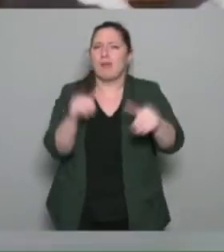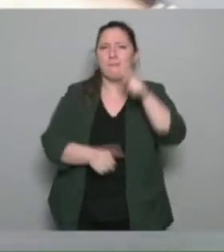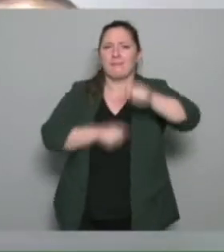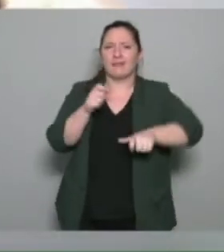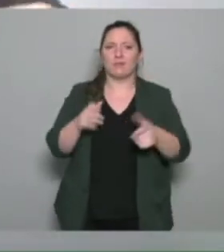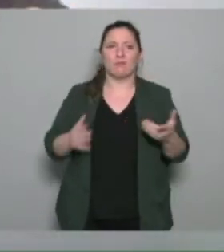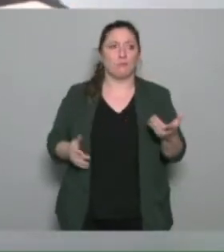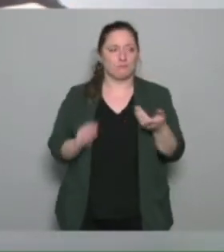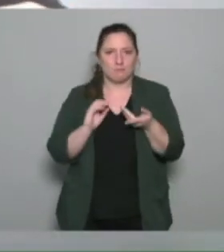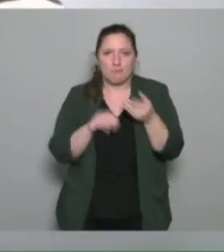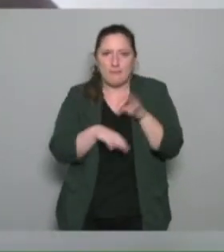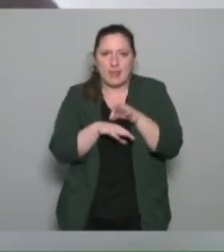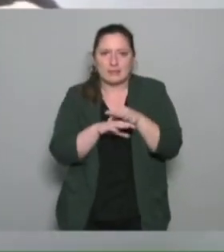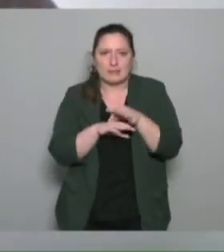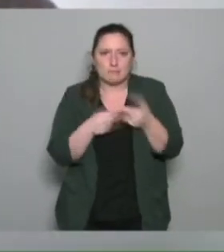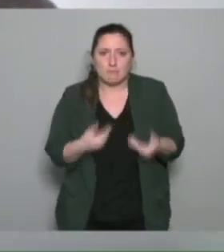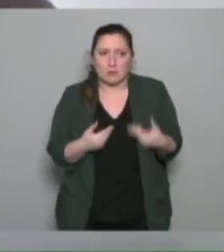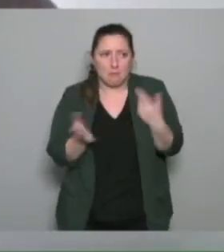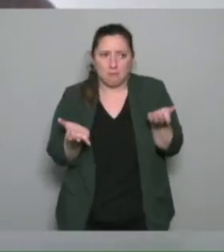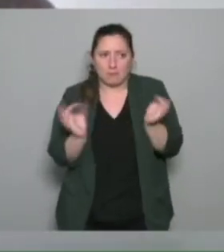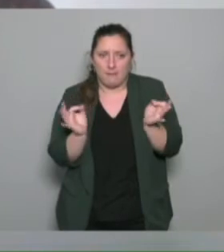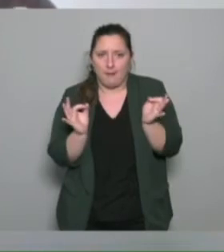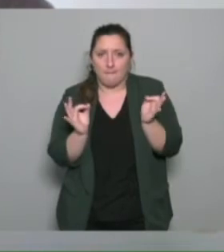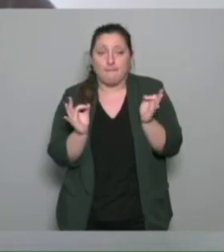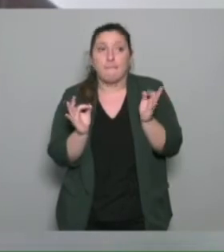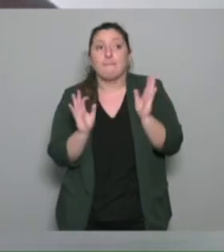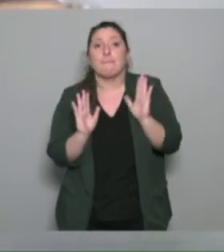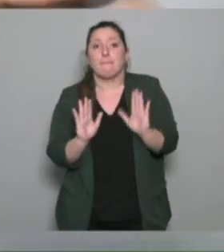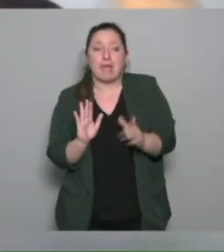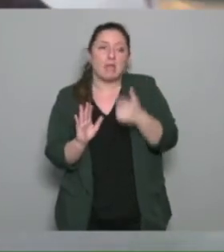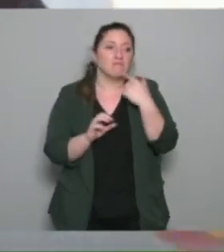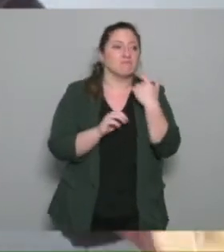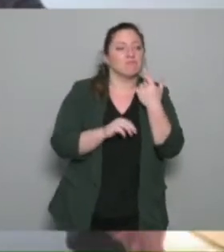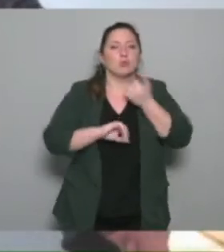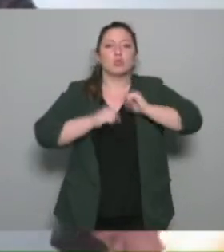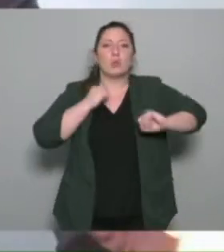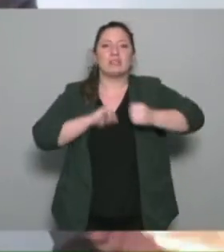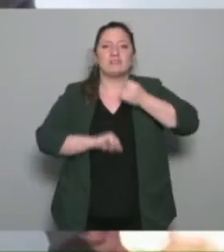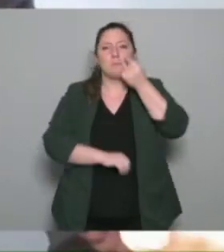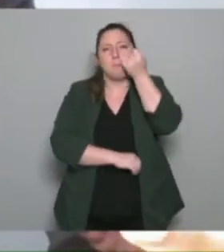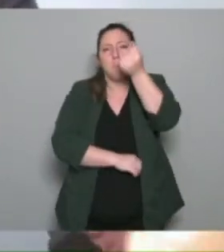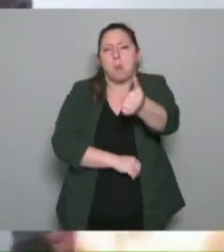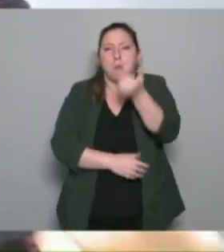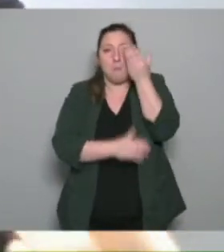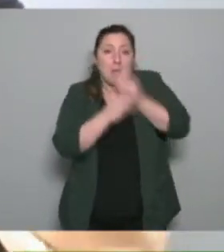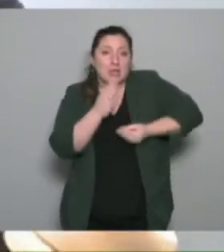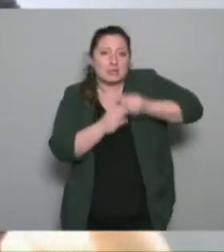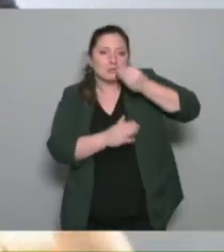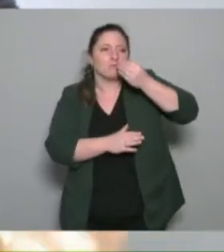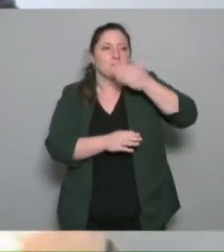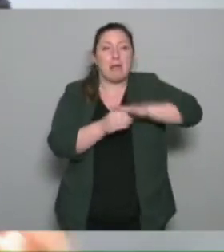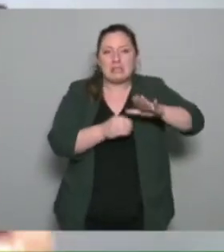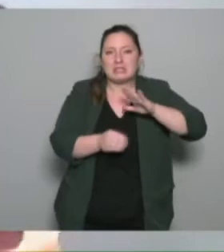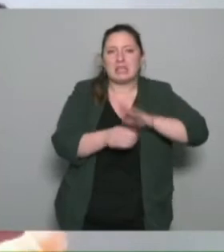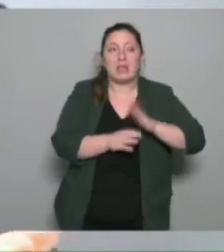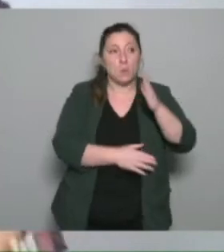aujourd'hui mais qui peuvent justement devenir des futurs malades et c'est là aussi où